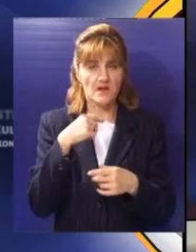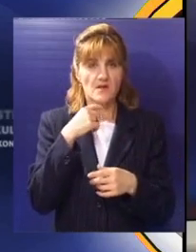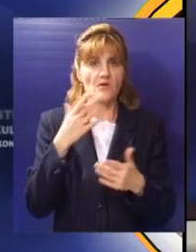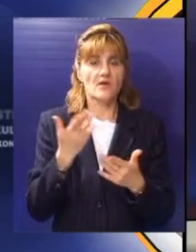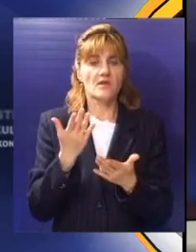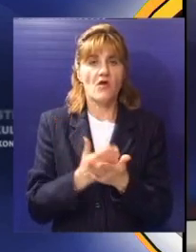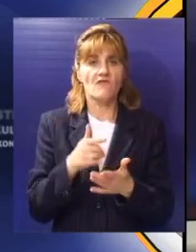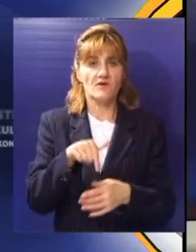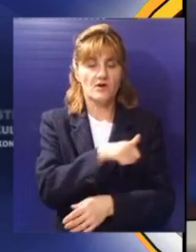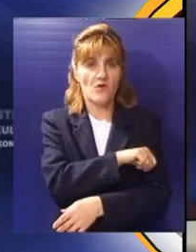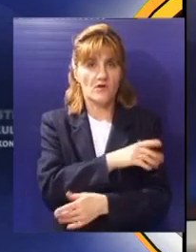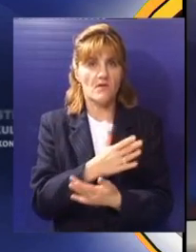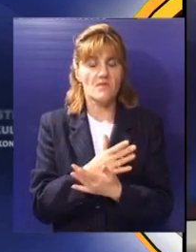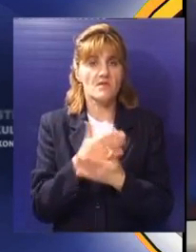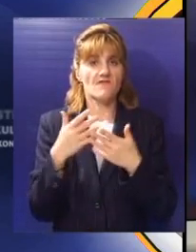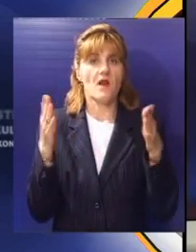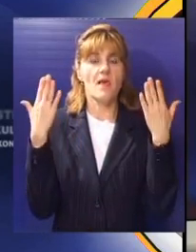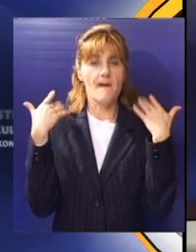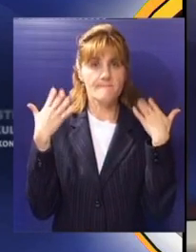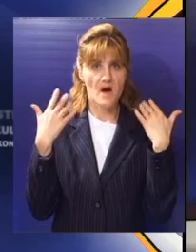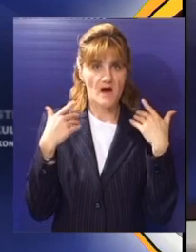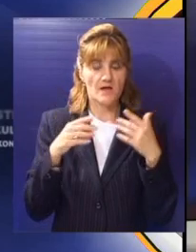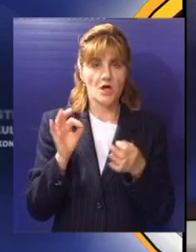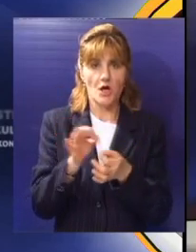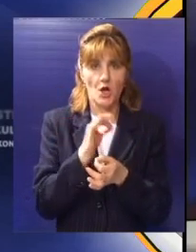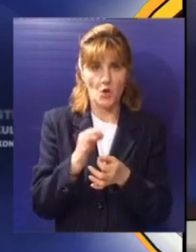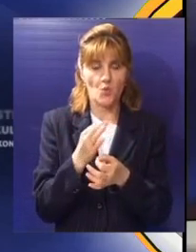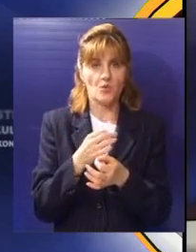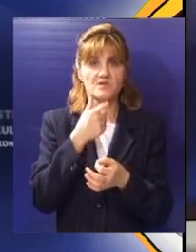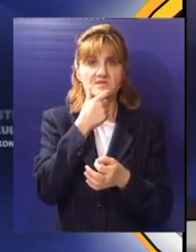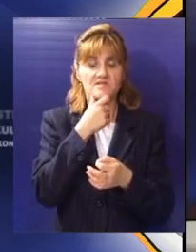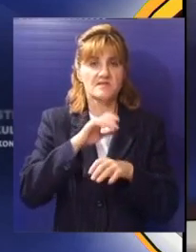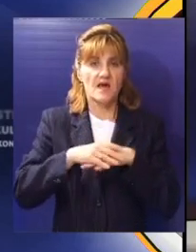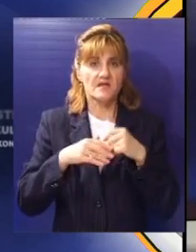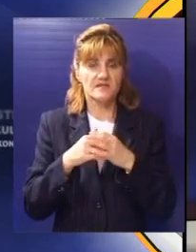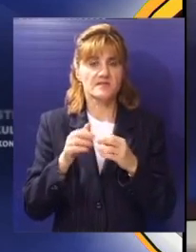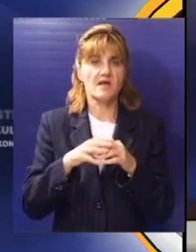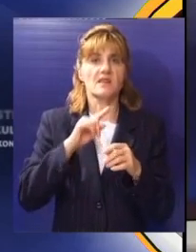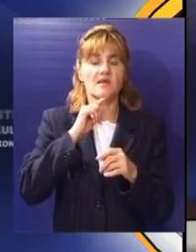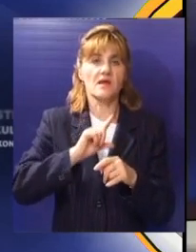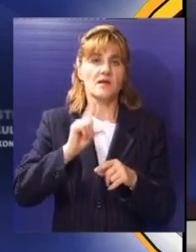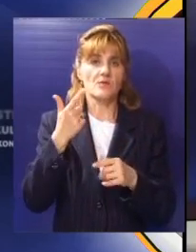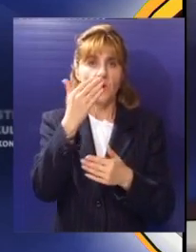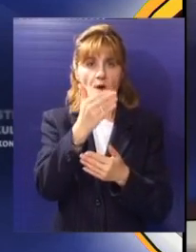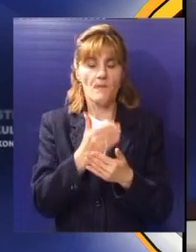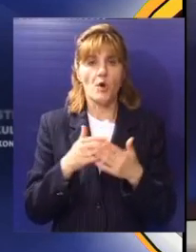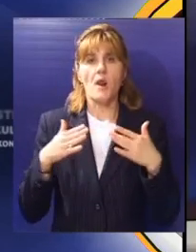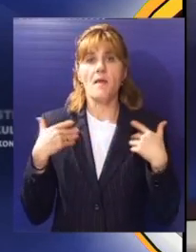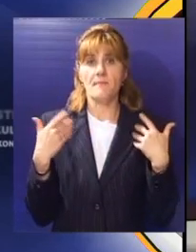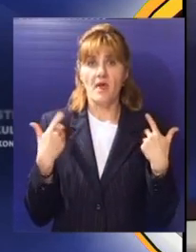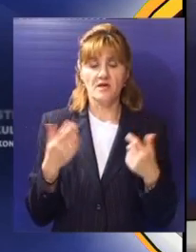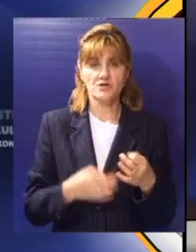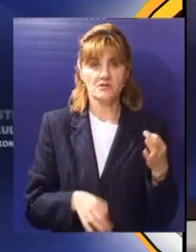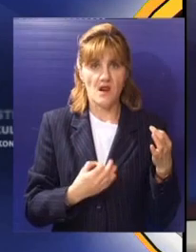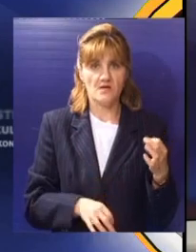godine na Paliću će da bude predstavljan Veliki Luna Park, bazar rukotvorina i vašar starih zanata kao i poseban program za mlade